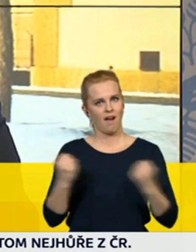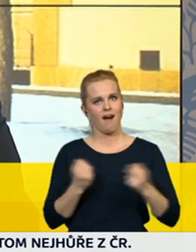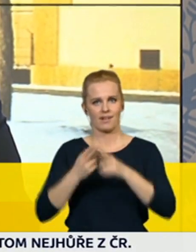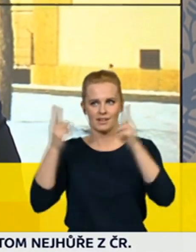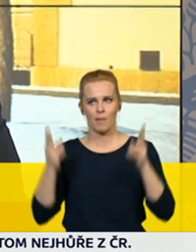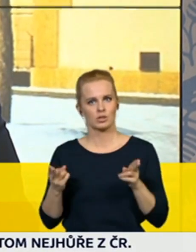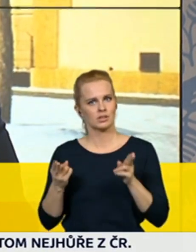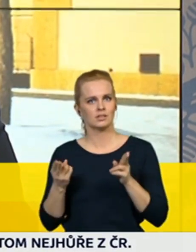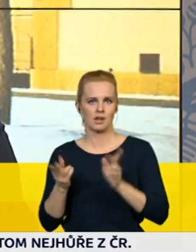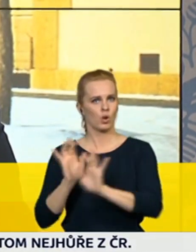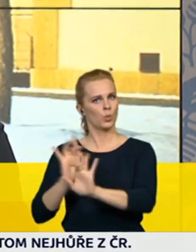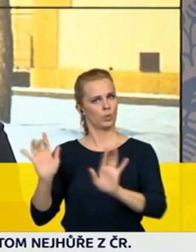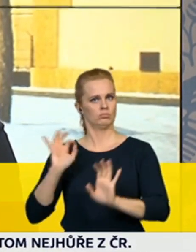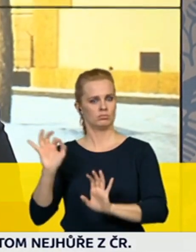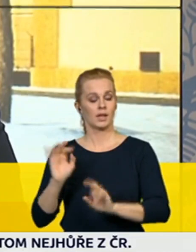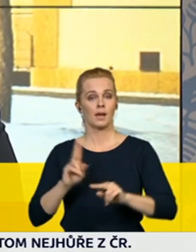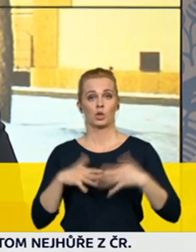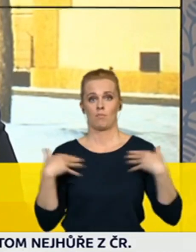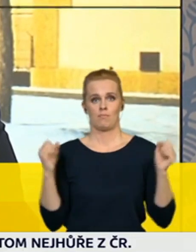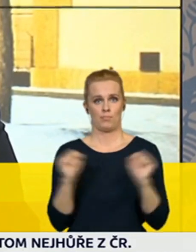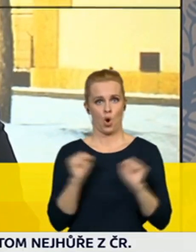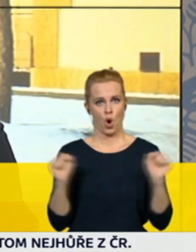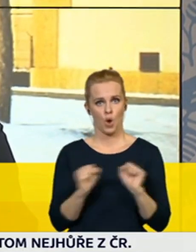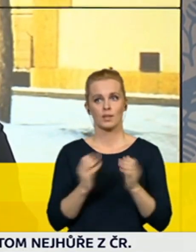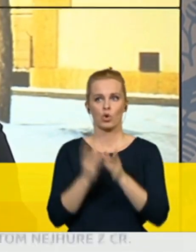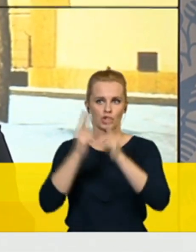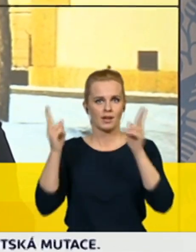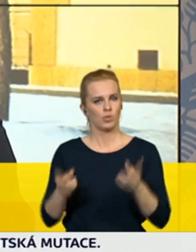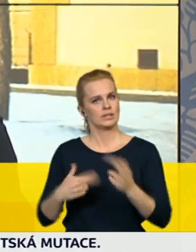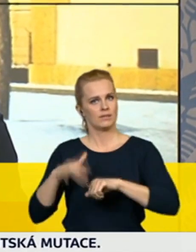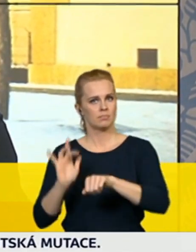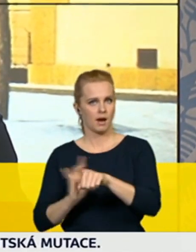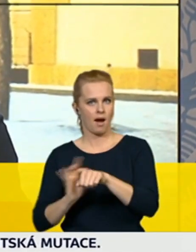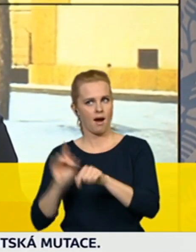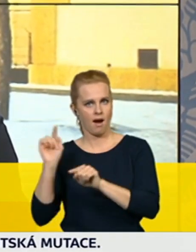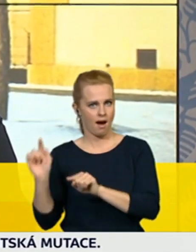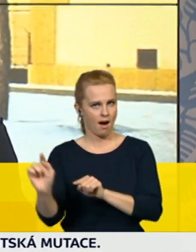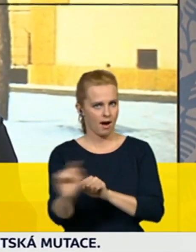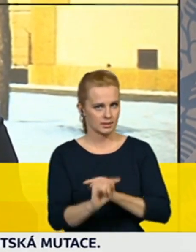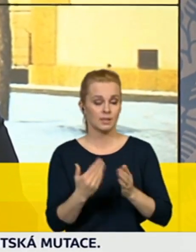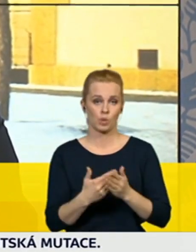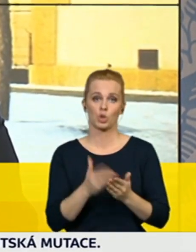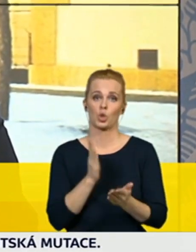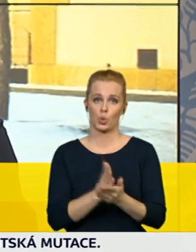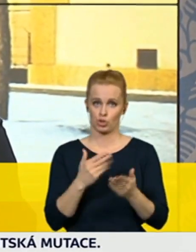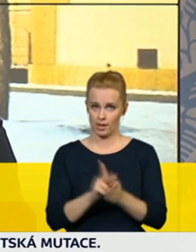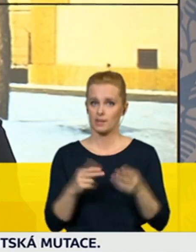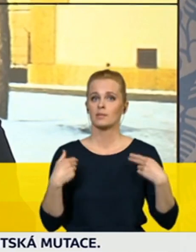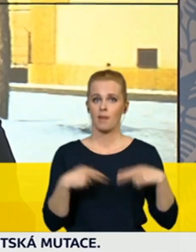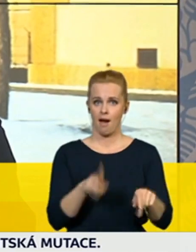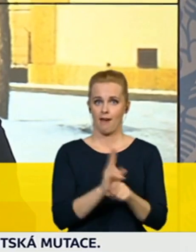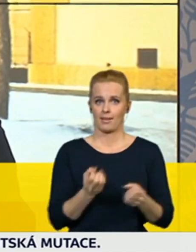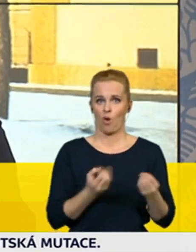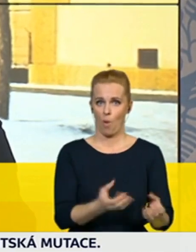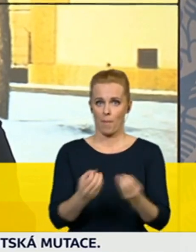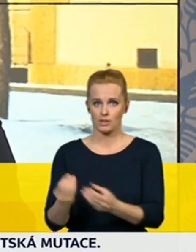podzim, když ta epidemie začínala, tak v těch nemocních také skoro nikdo nebyl s covidem. Takže jsme začínali z relativně nízkých čísel. K koncem roku už